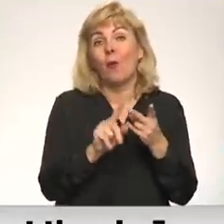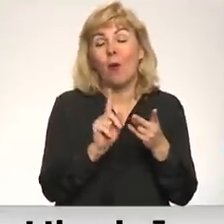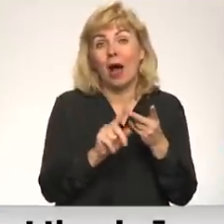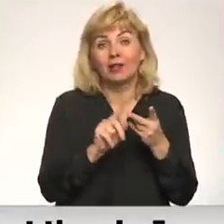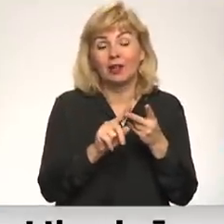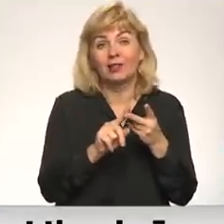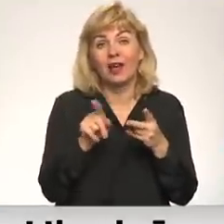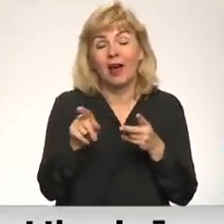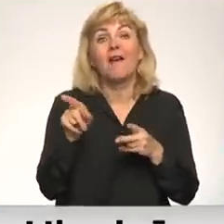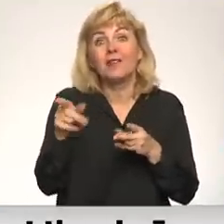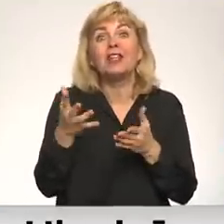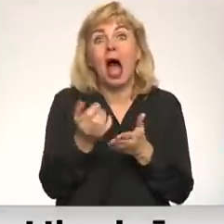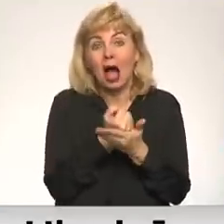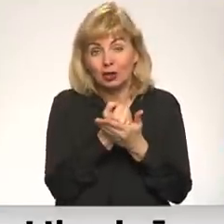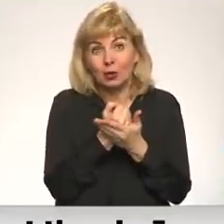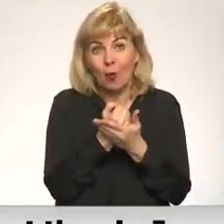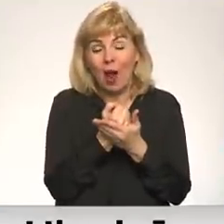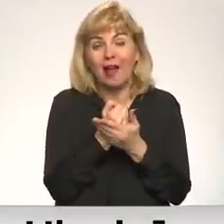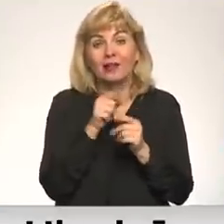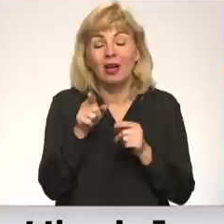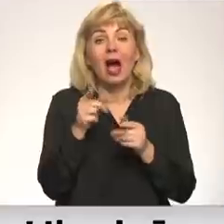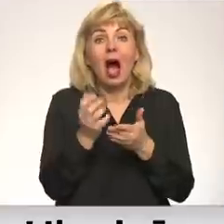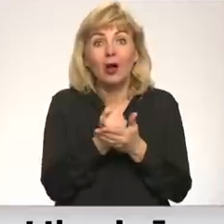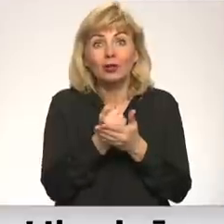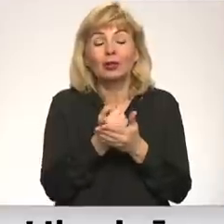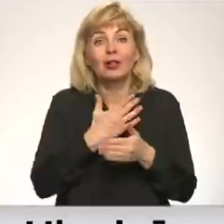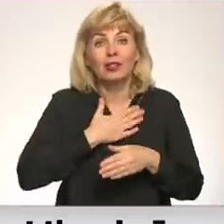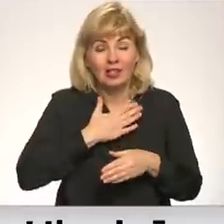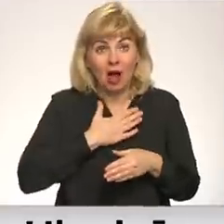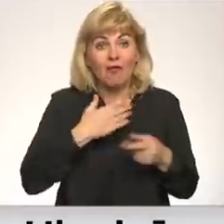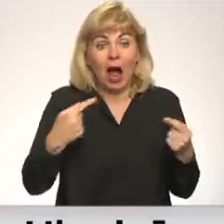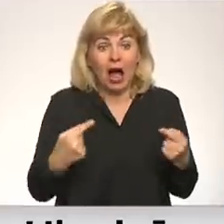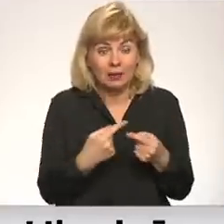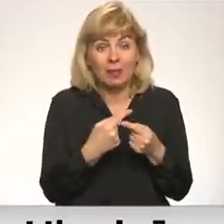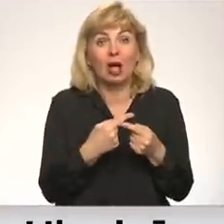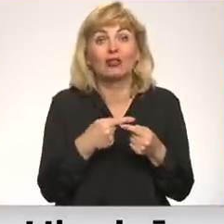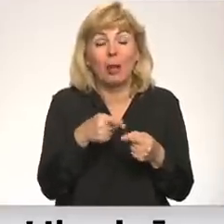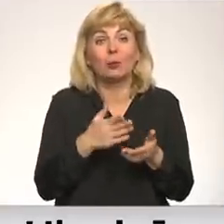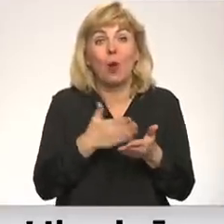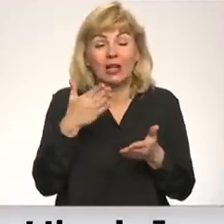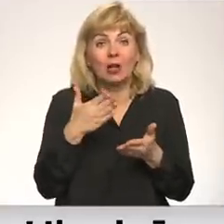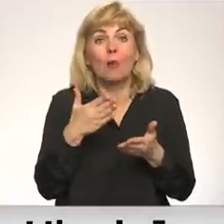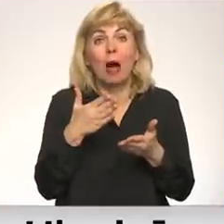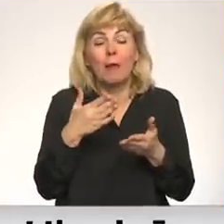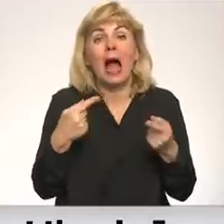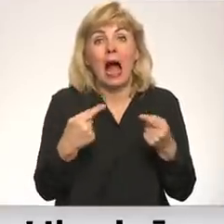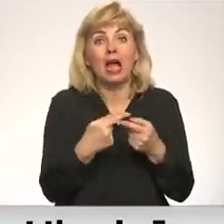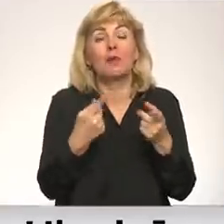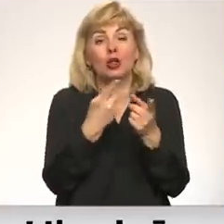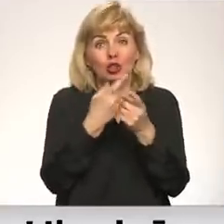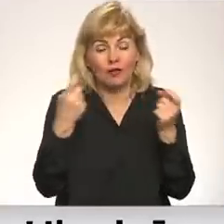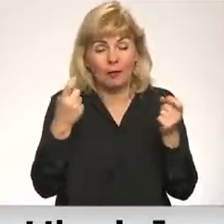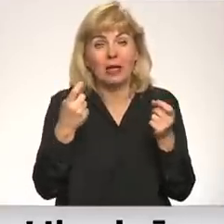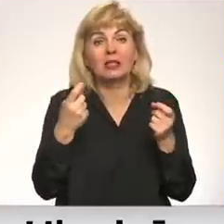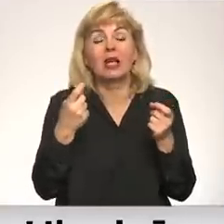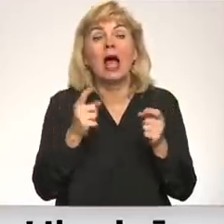Līdz ar to viņi atrodi savam burbulim atbilstošu informāciju. Otrais, kas, manuprāt, ir gana bīstami,